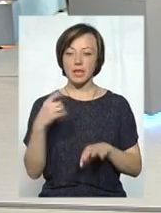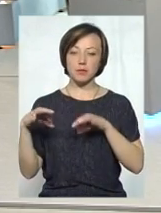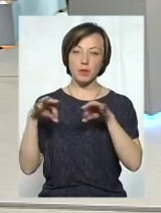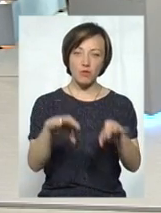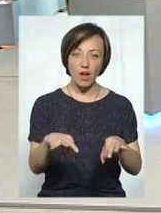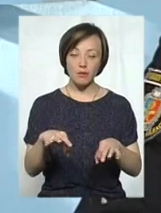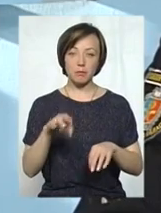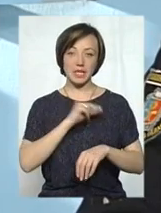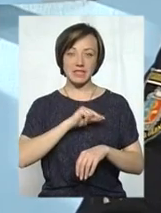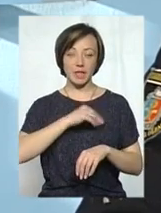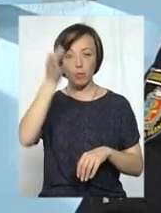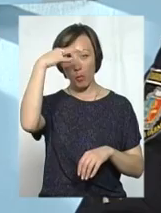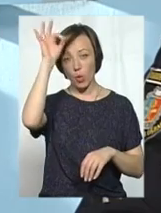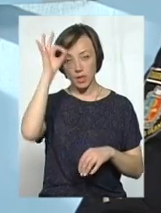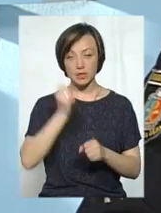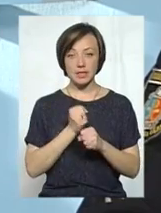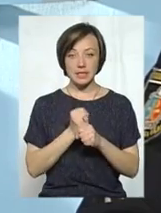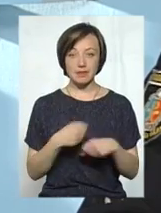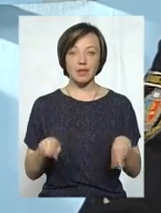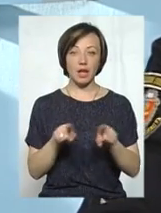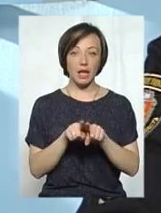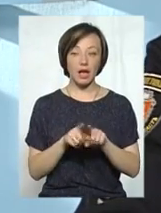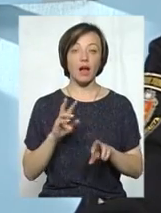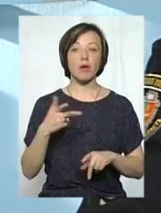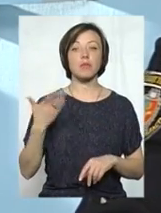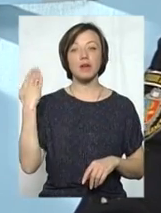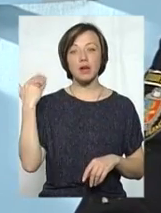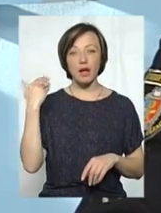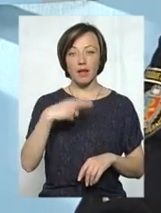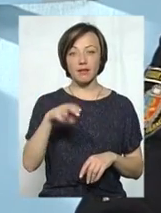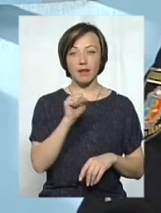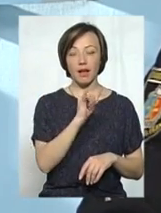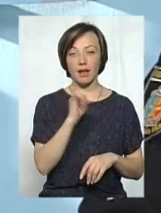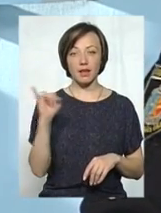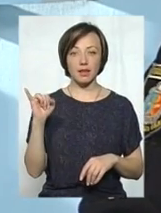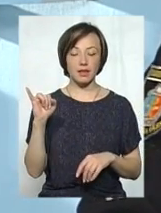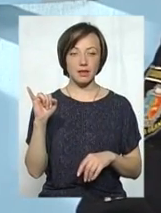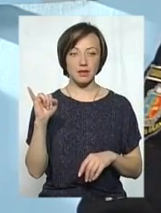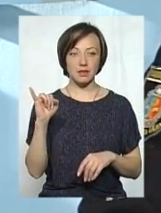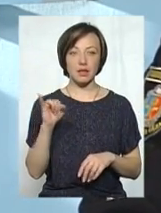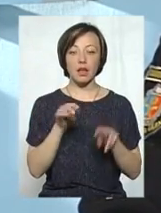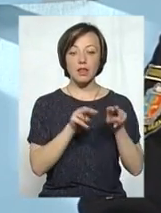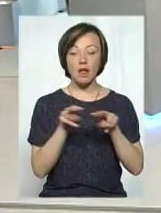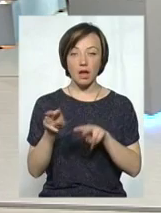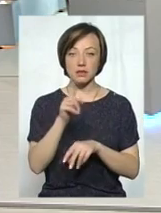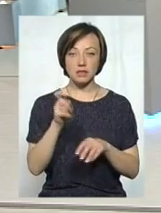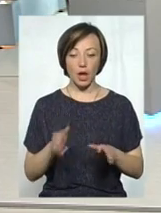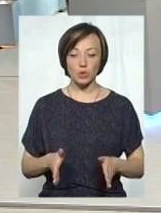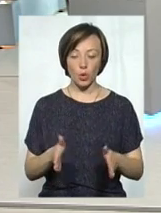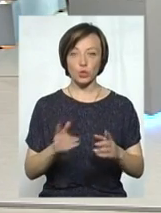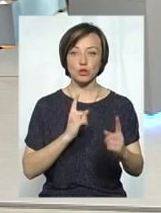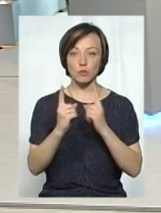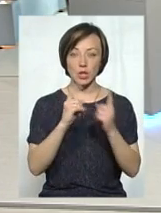працівники поліції і щоб здійснювати так, як колишні працівники дії безпосередньо нагляд за дорожнім рухом